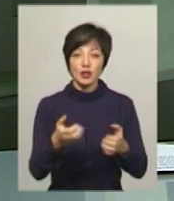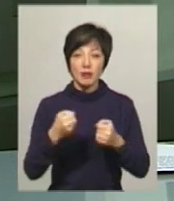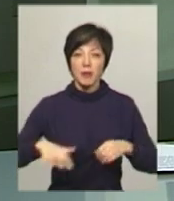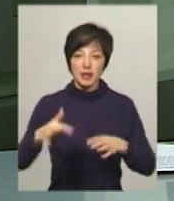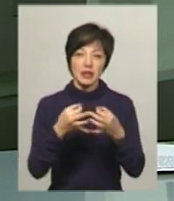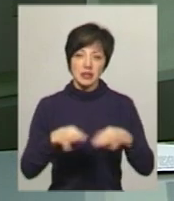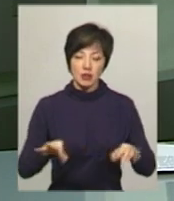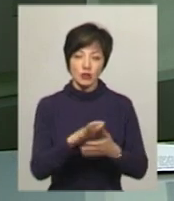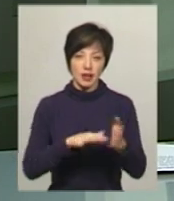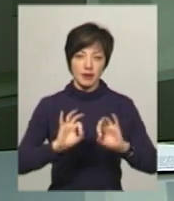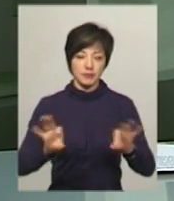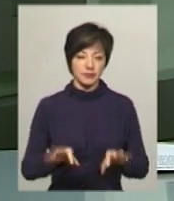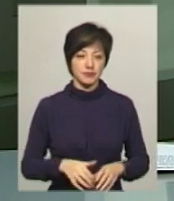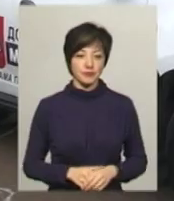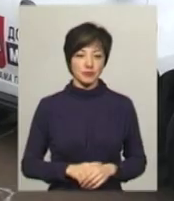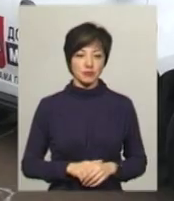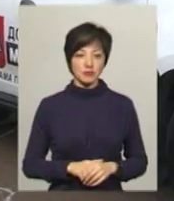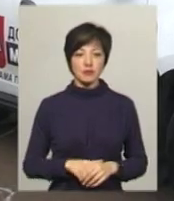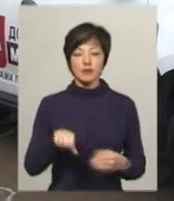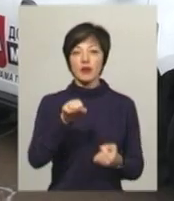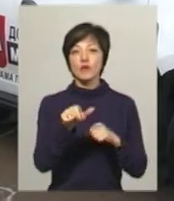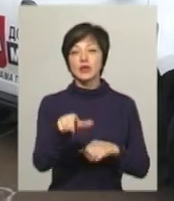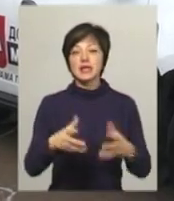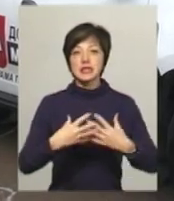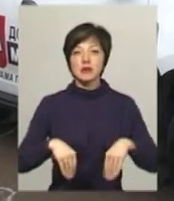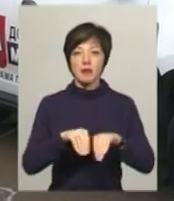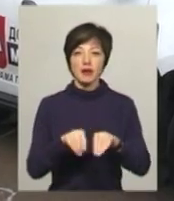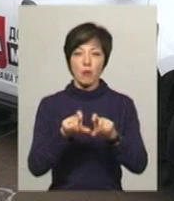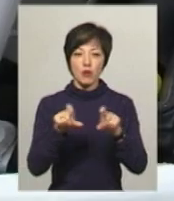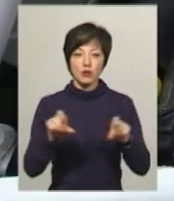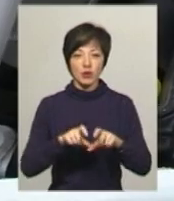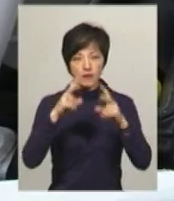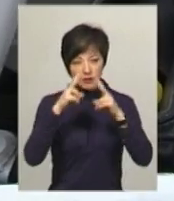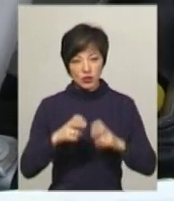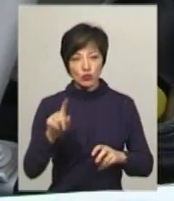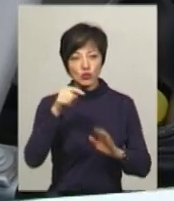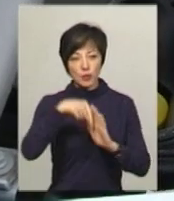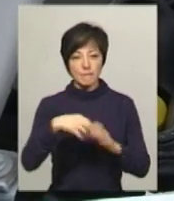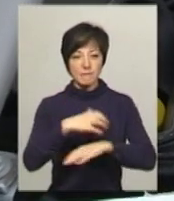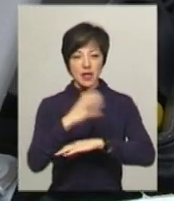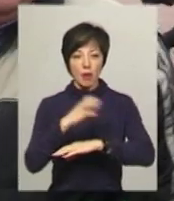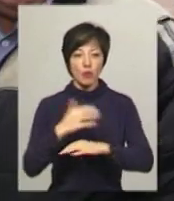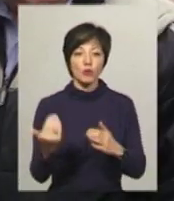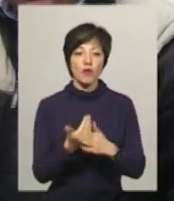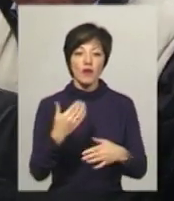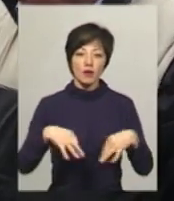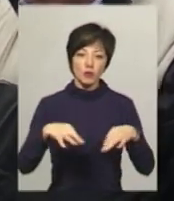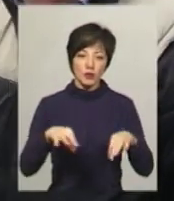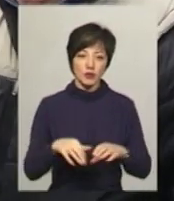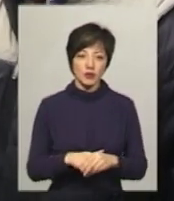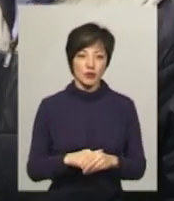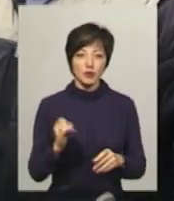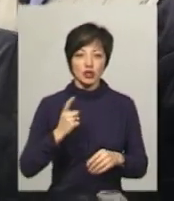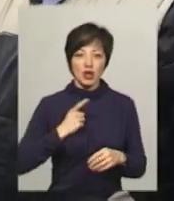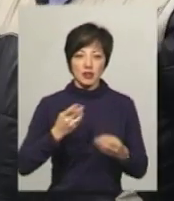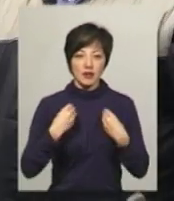у сюжеті Світлани Поробок. Водії сімейних амбулаторій вивчають, що під капотом у нових автомобілів. Та ще треба читати, нам ще